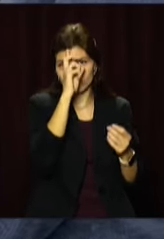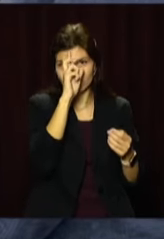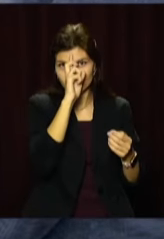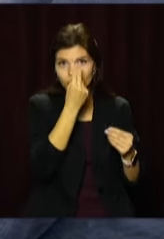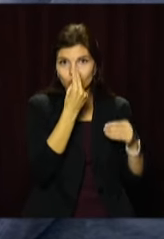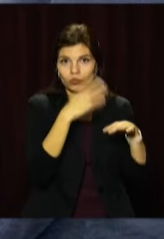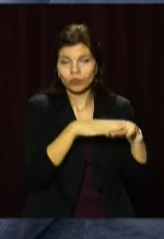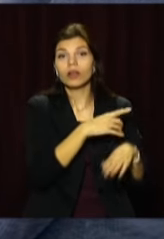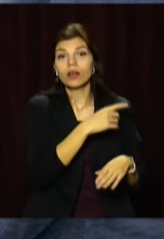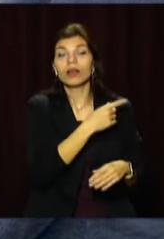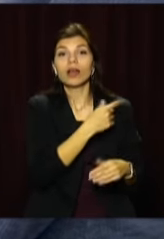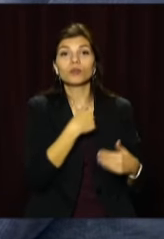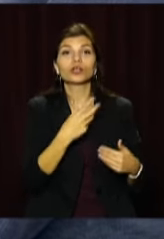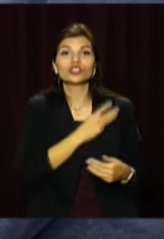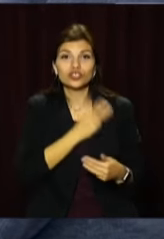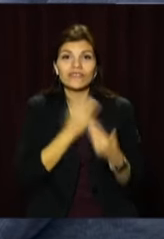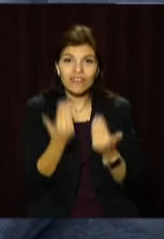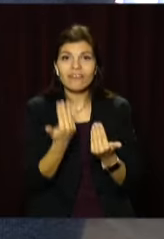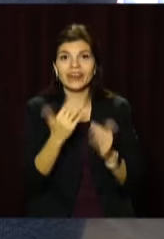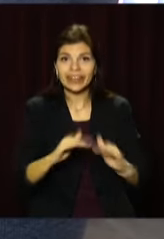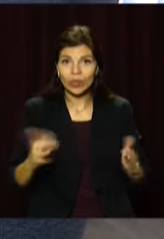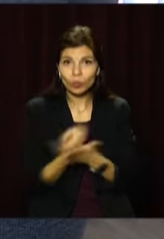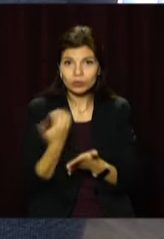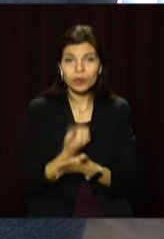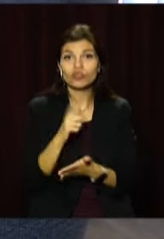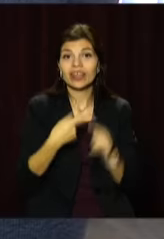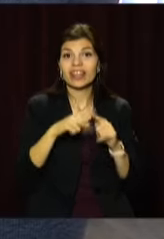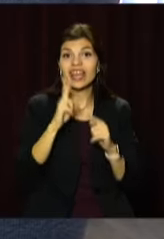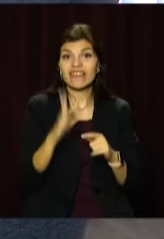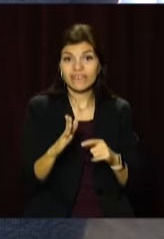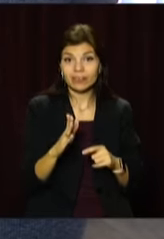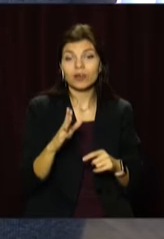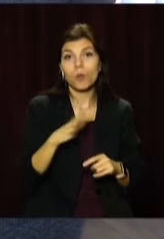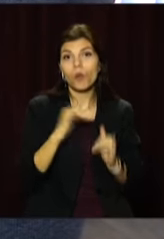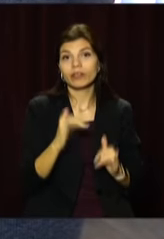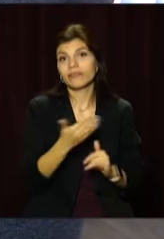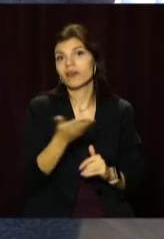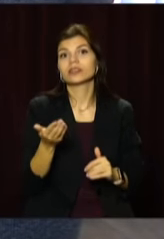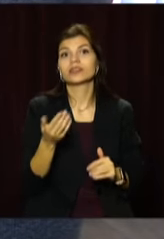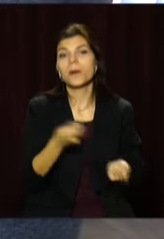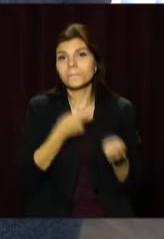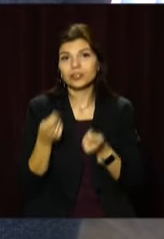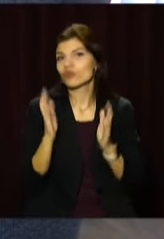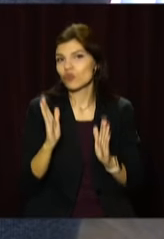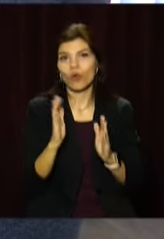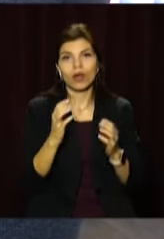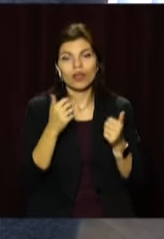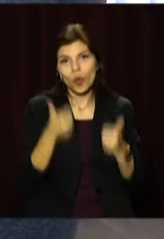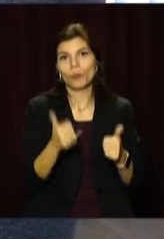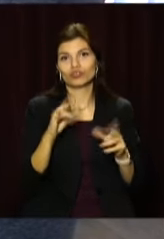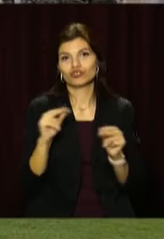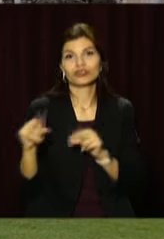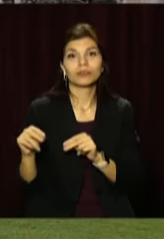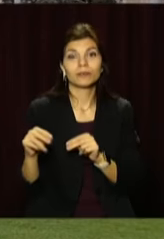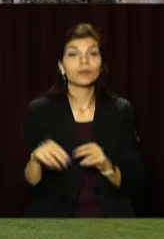бюджету. Пожелати успіху вам, вашим дітям, щоб ця квартира була для вас, приносила вам тільки добро і